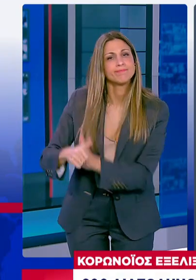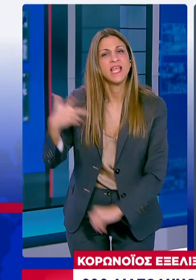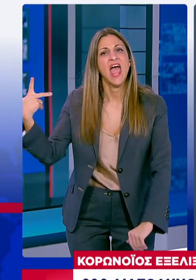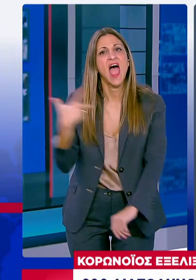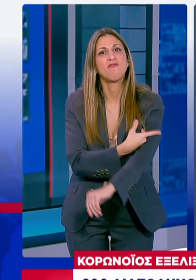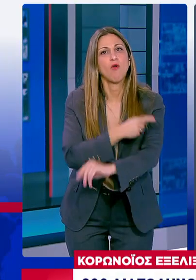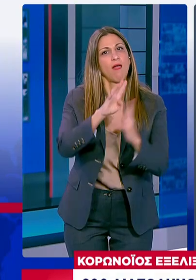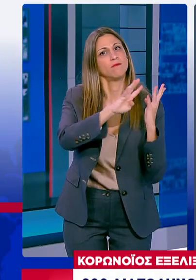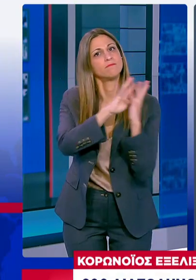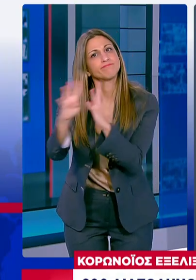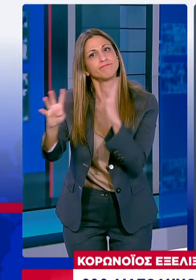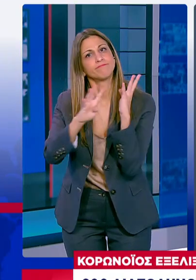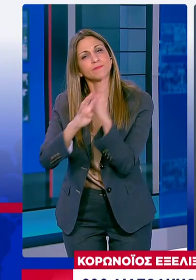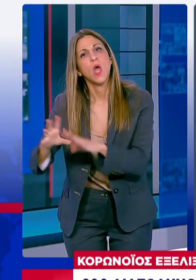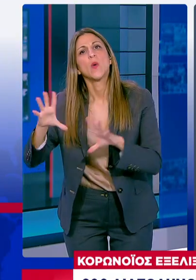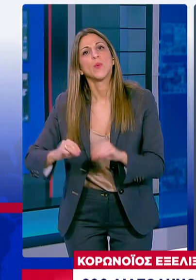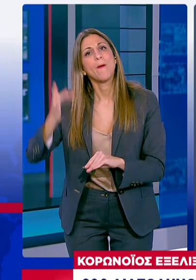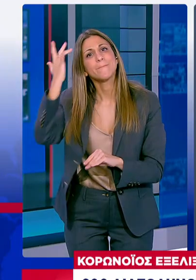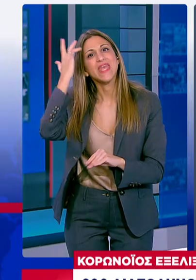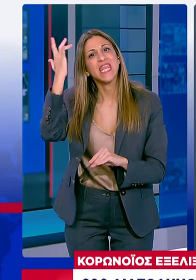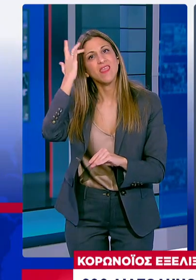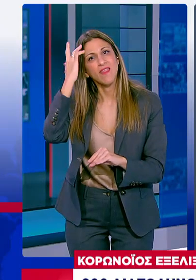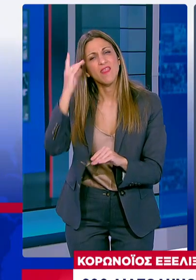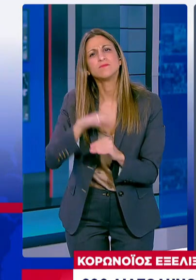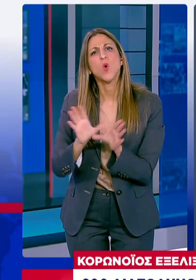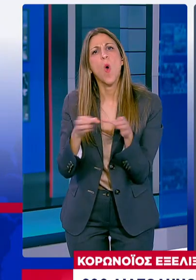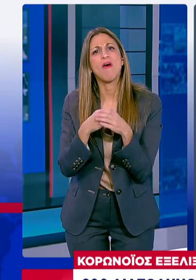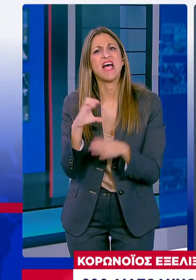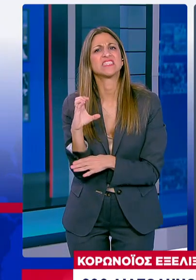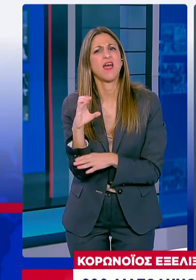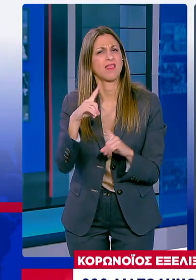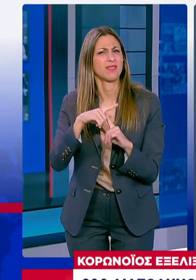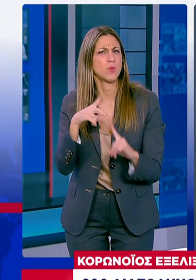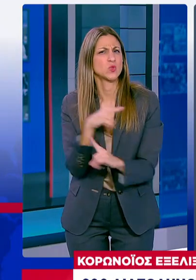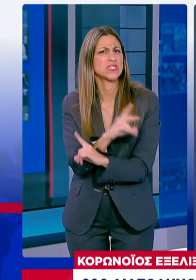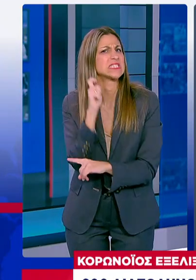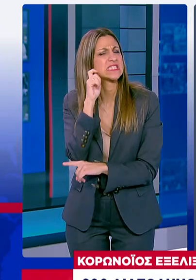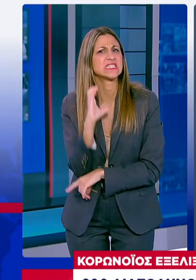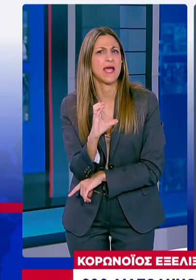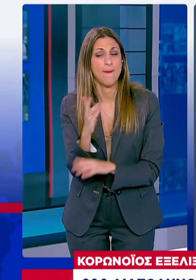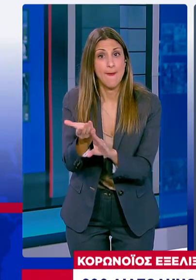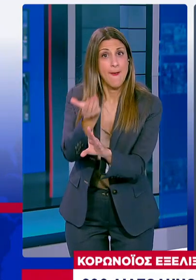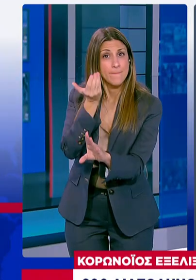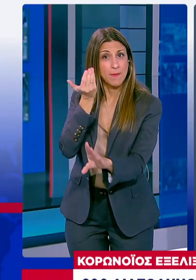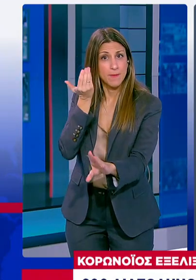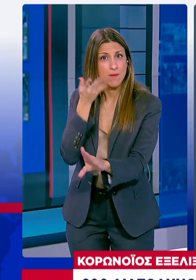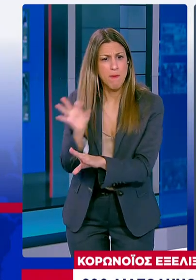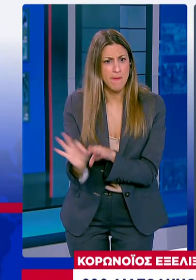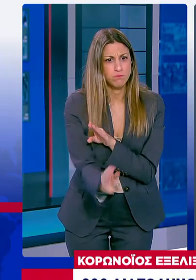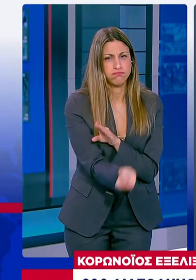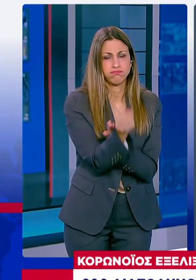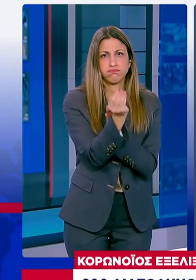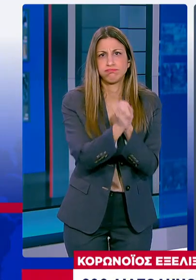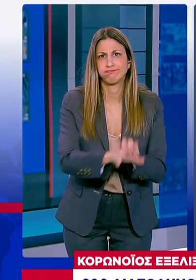εμβολιασμό έναντι της μηνυγκίτιδας ο ρομάδος ΣΕ Είχαν προηγηθεί μεγάλες επιδημικές εξάρξεις της